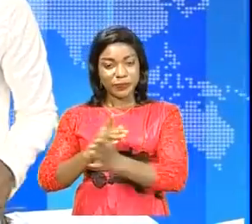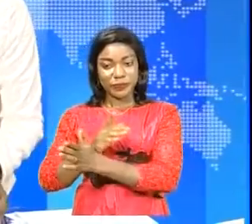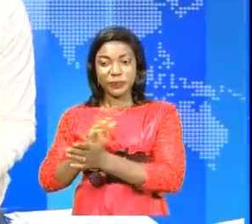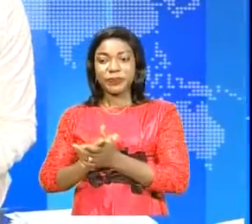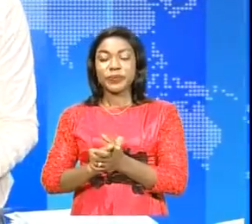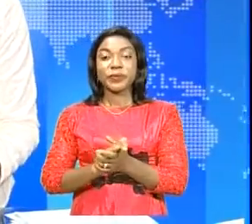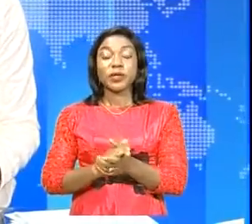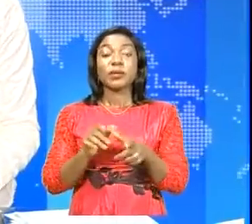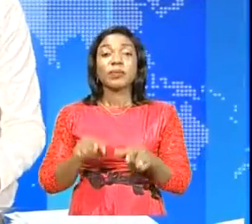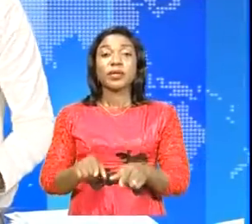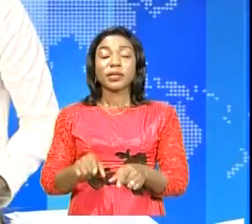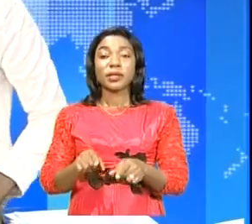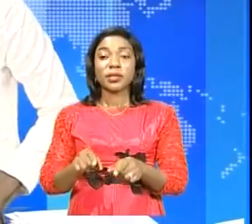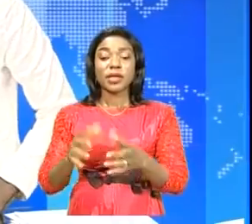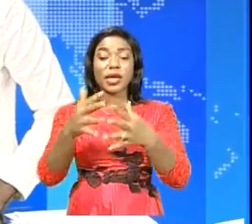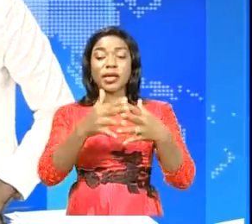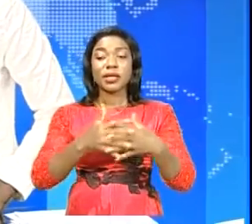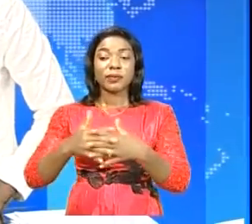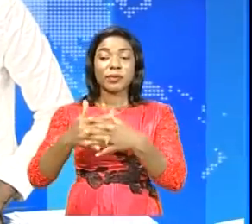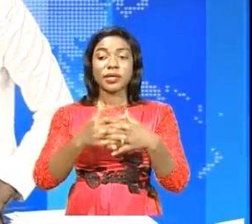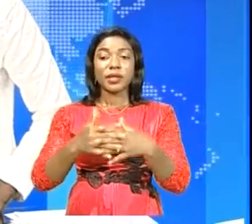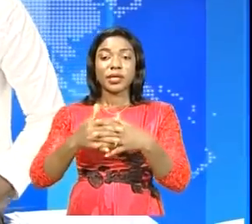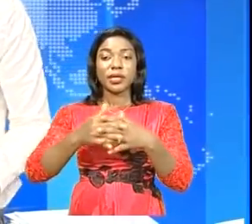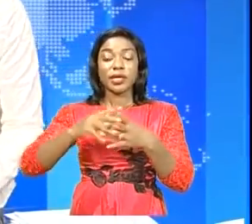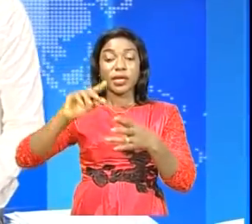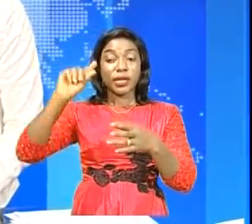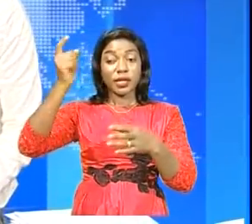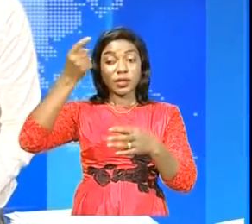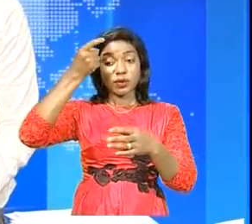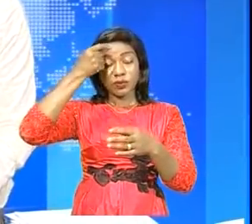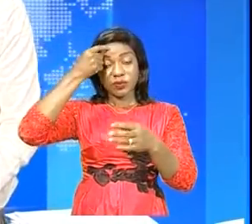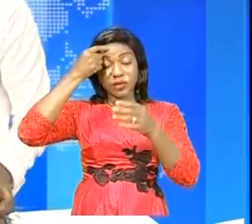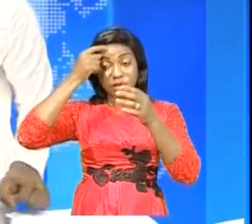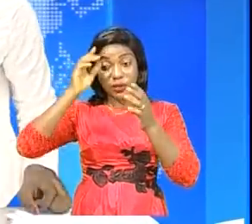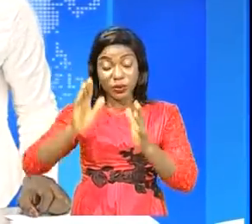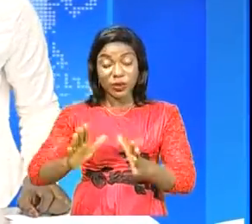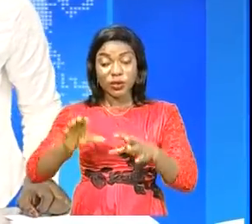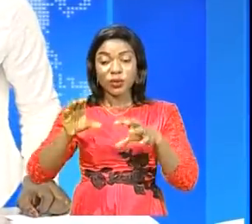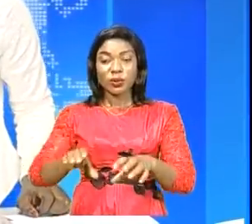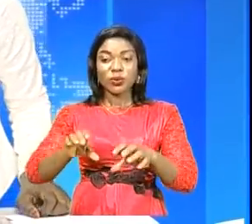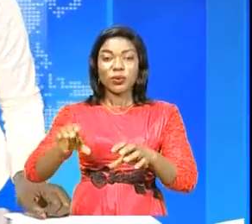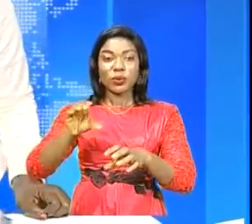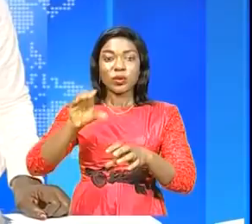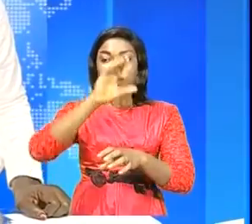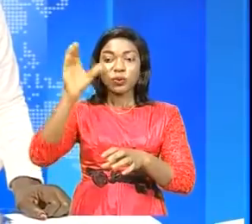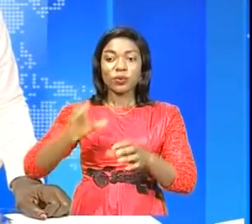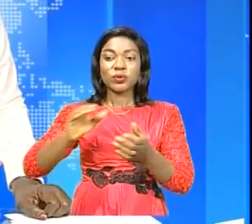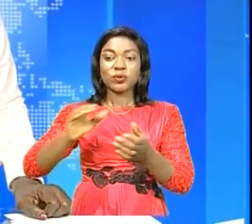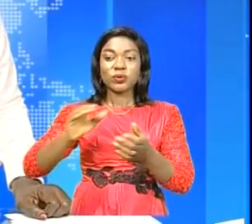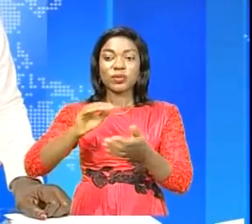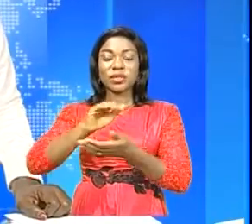En ces jours aux États-Unis d'Amérique, les gouverneurs du Congo central accompagnés d'une forte délégation